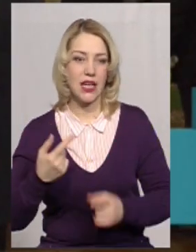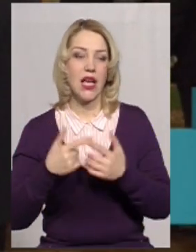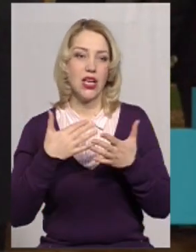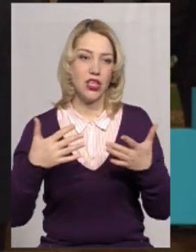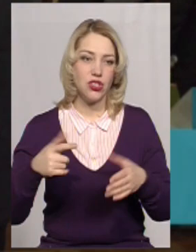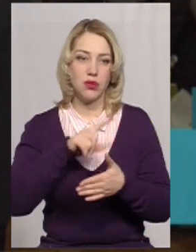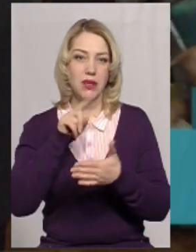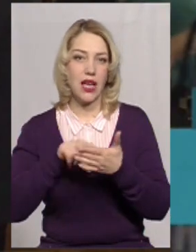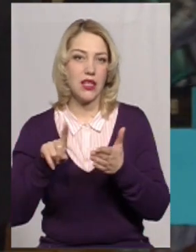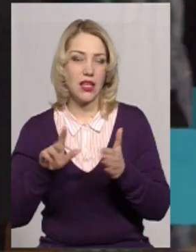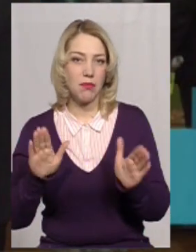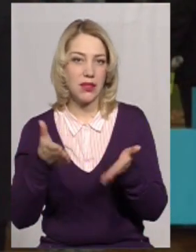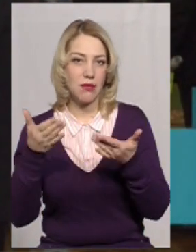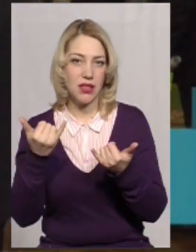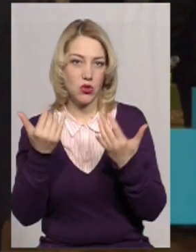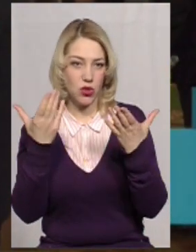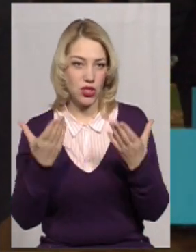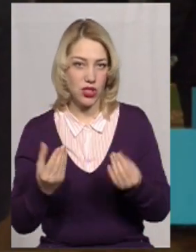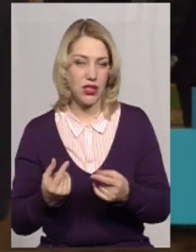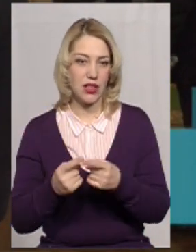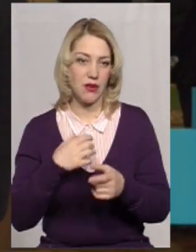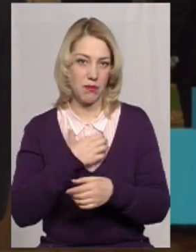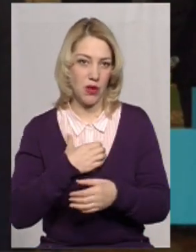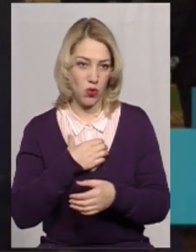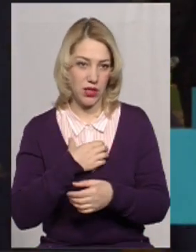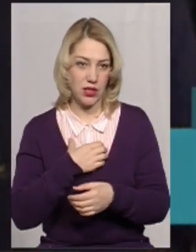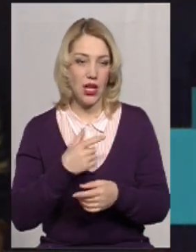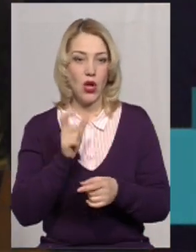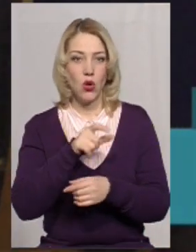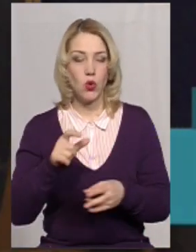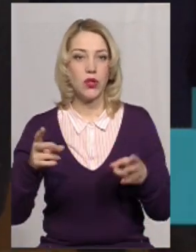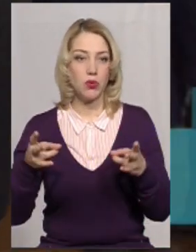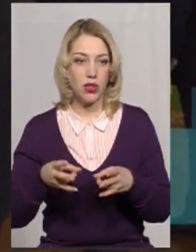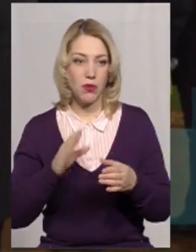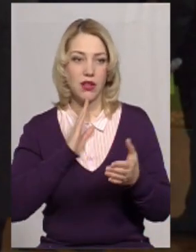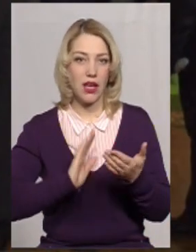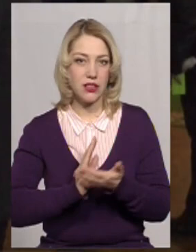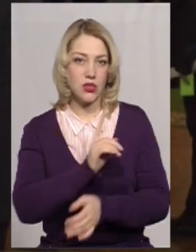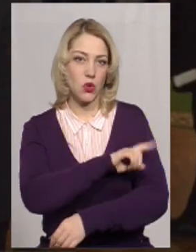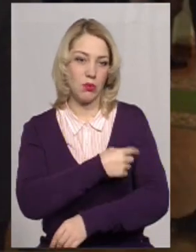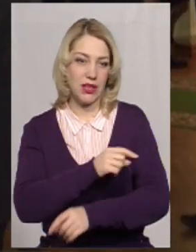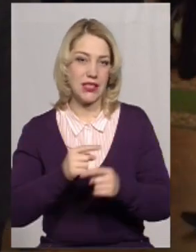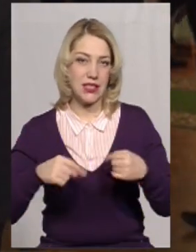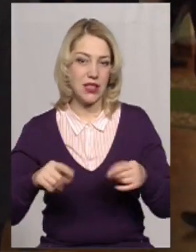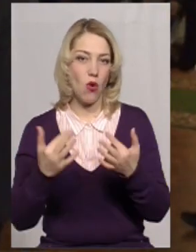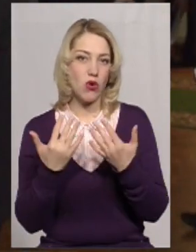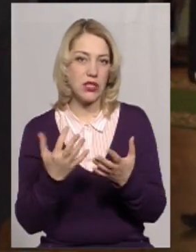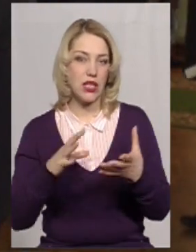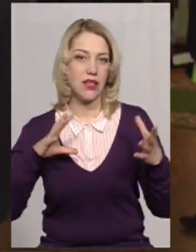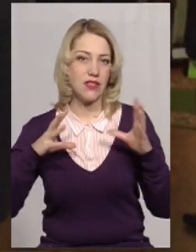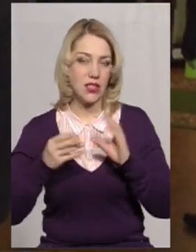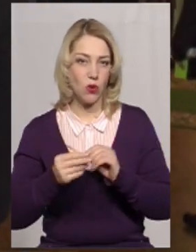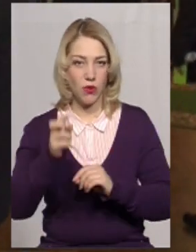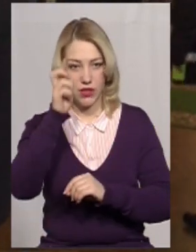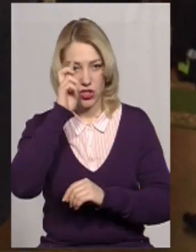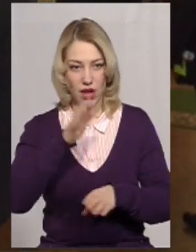піднімаються, на сьогоднішній день, насправді, є в пріоритеті. Люди потребують якісної медицини, оскільки в цілому в державі